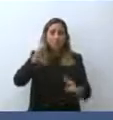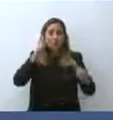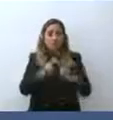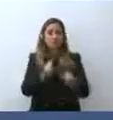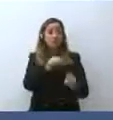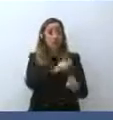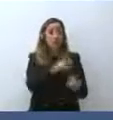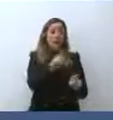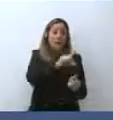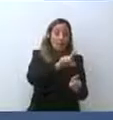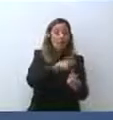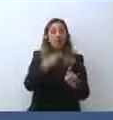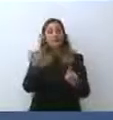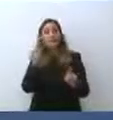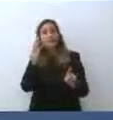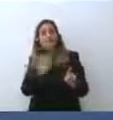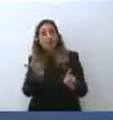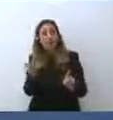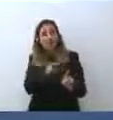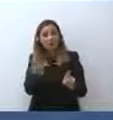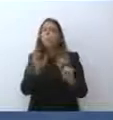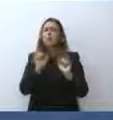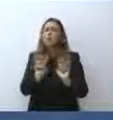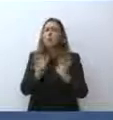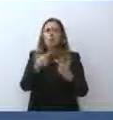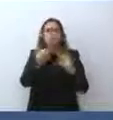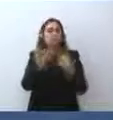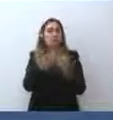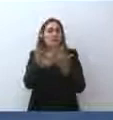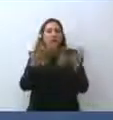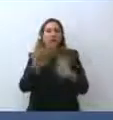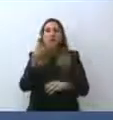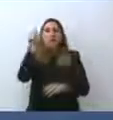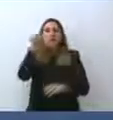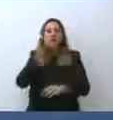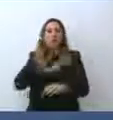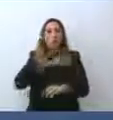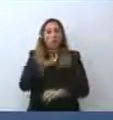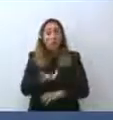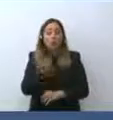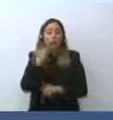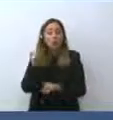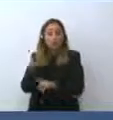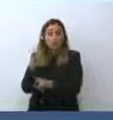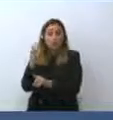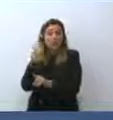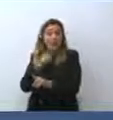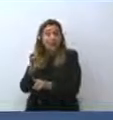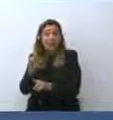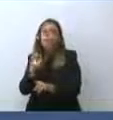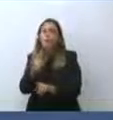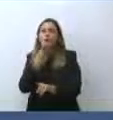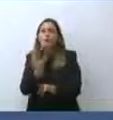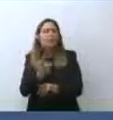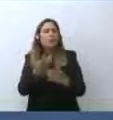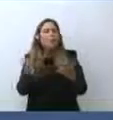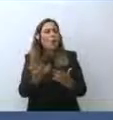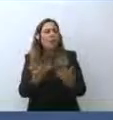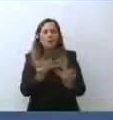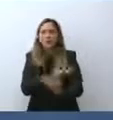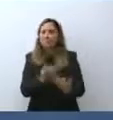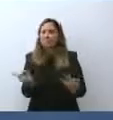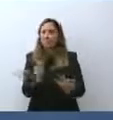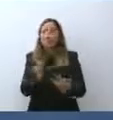Salvini, possono dire esattamente i loro punti di vista. Salvini, cos'è che non va? Soprattutto se quel che non va è